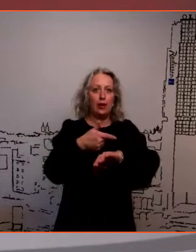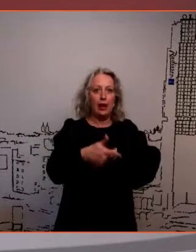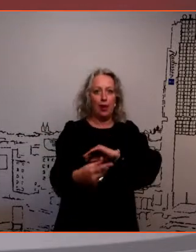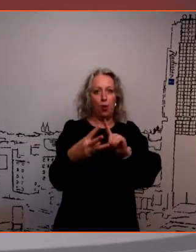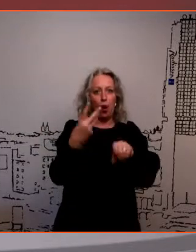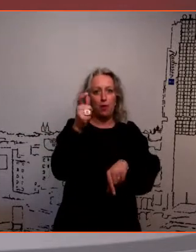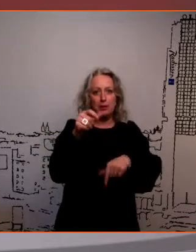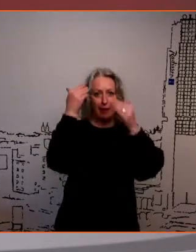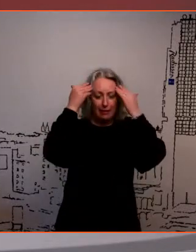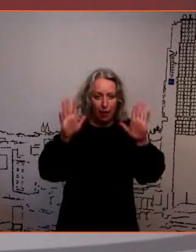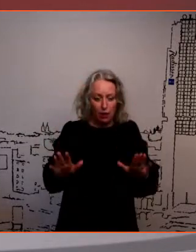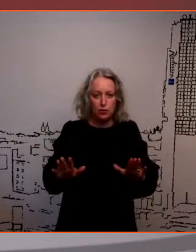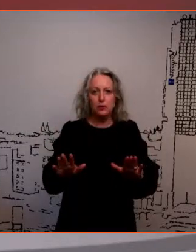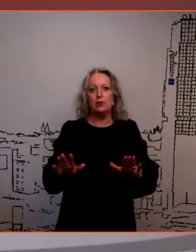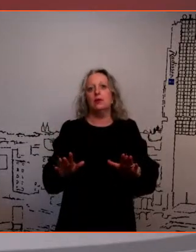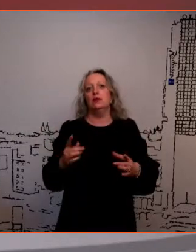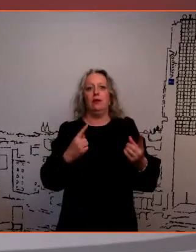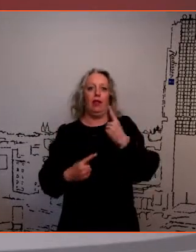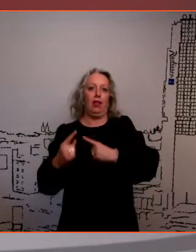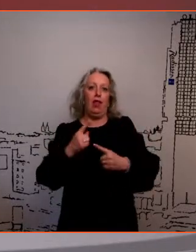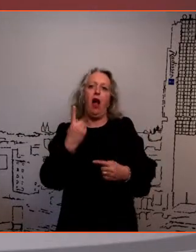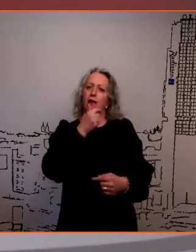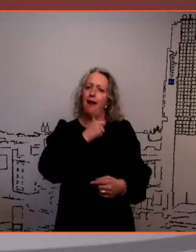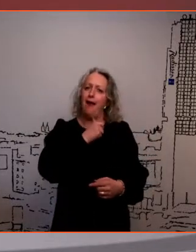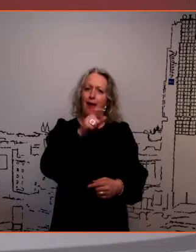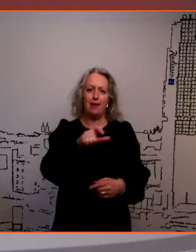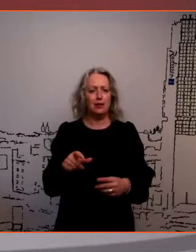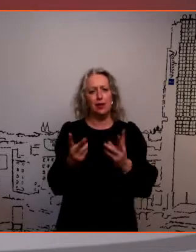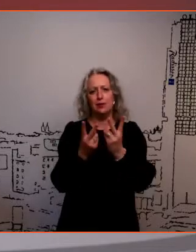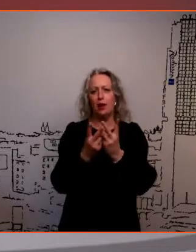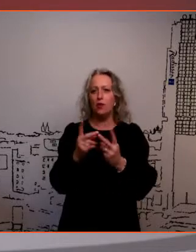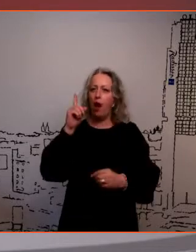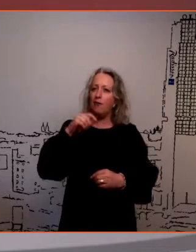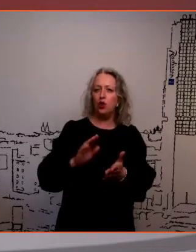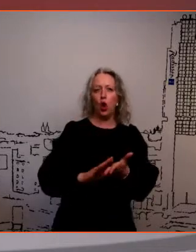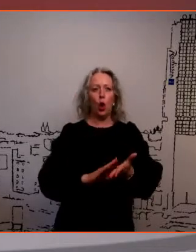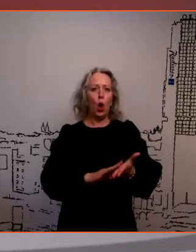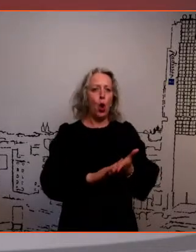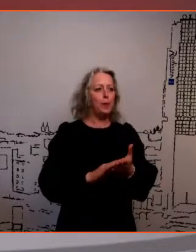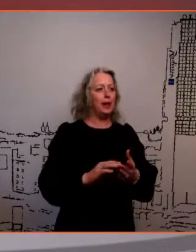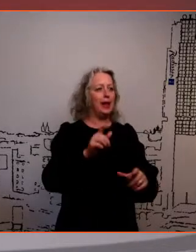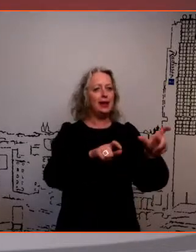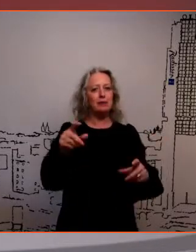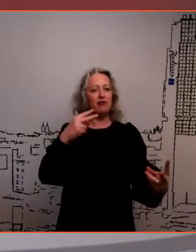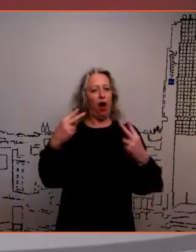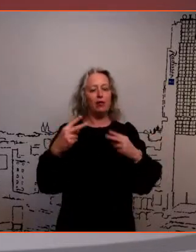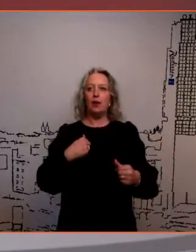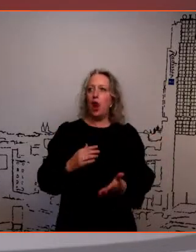aga eestlased, me kippume eestlastena olema nüüd irmustubli teise seisvõttes, see natuke jääb ette sellele